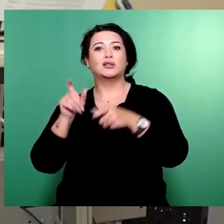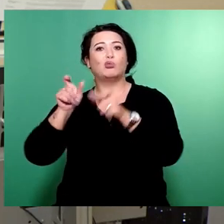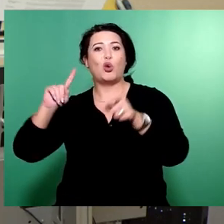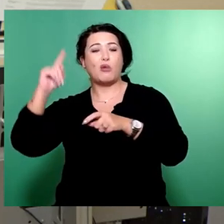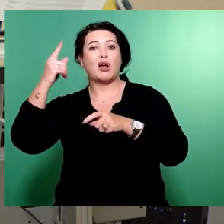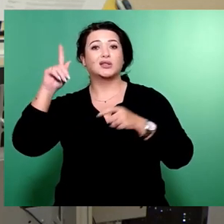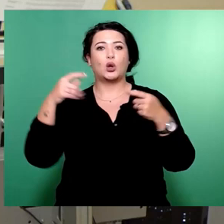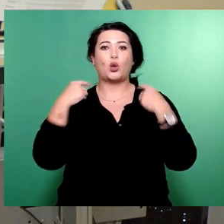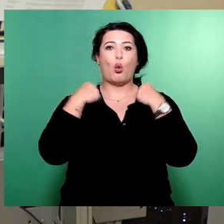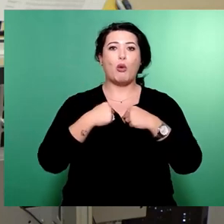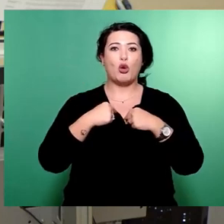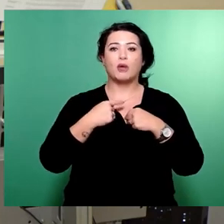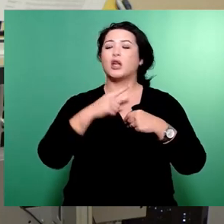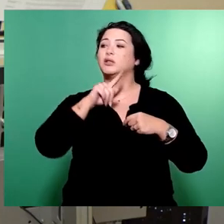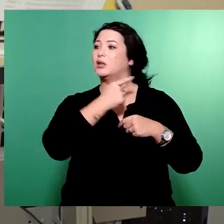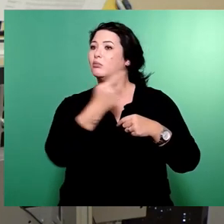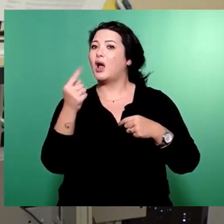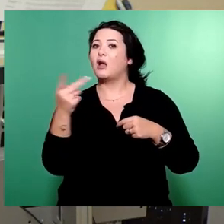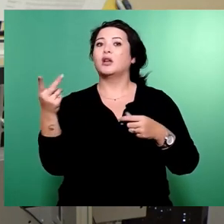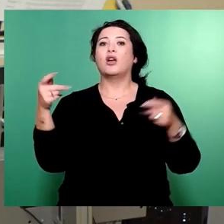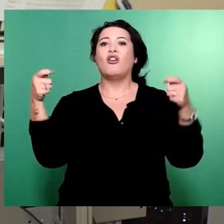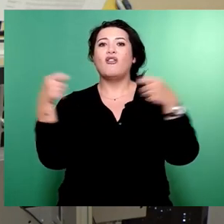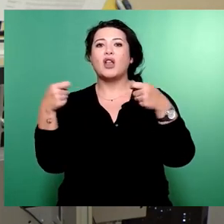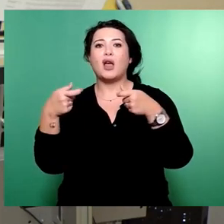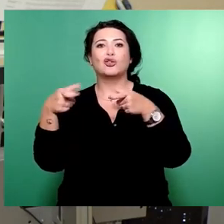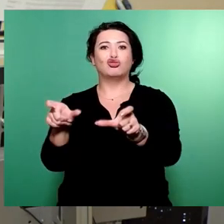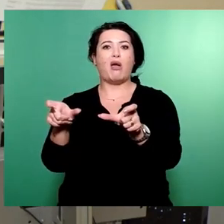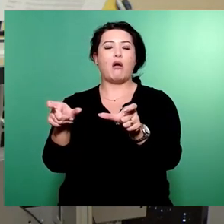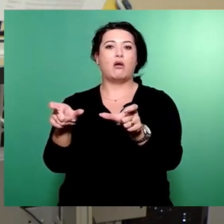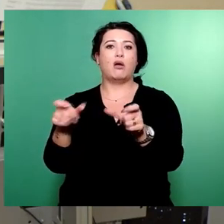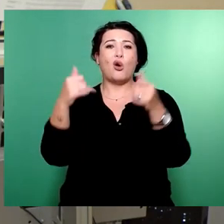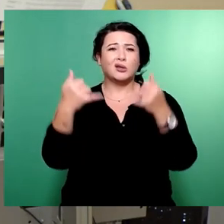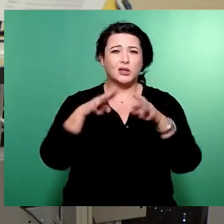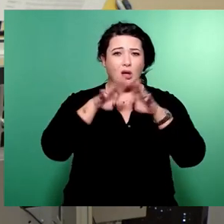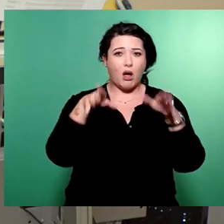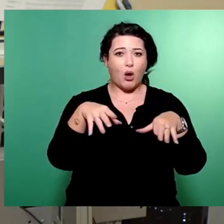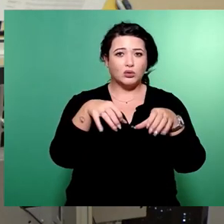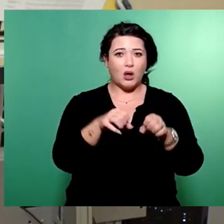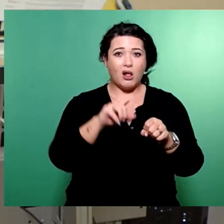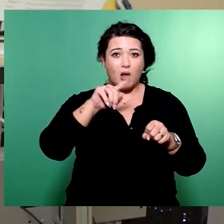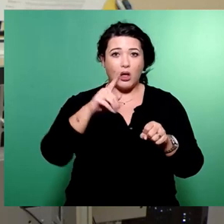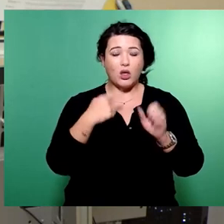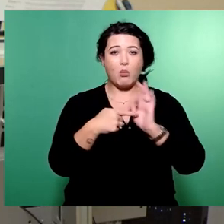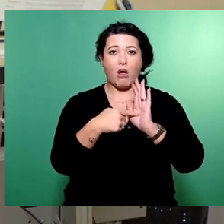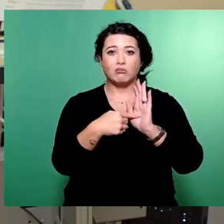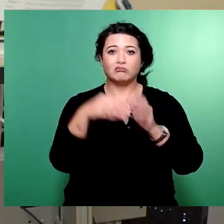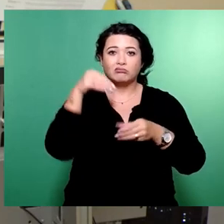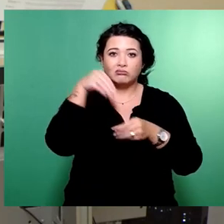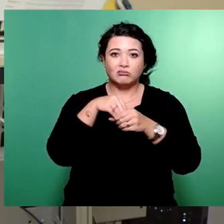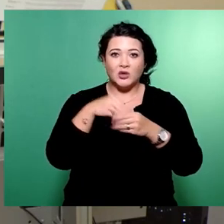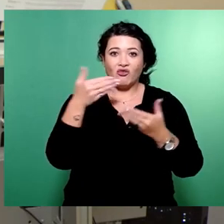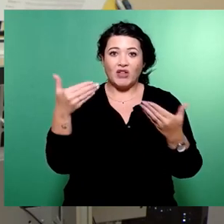Haushaltssperre. Und auch jetzt sieht der Haushaltsentwurf erneut deutliche Einschnitte in den Bereichen